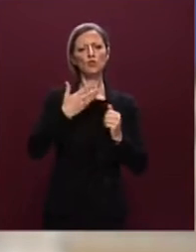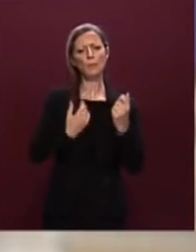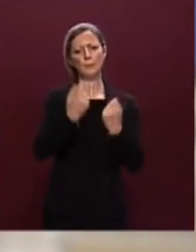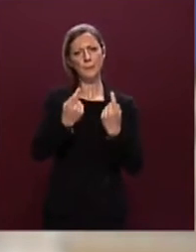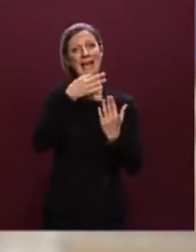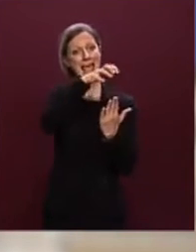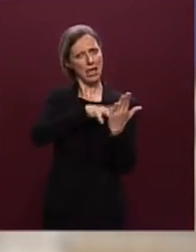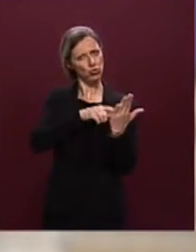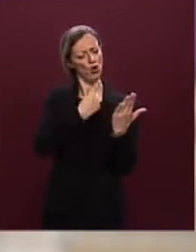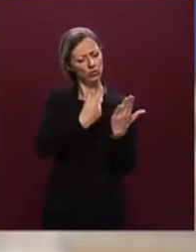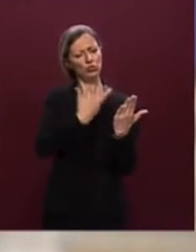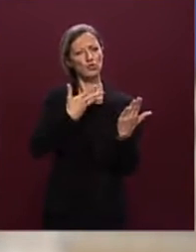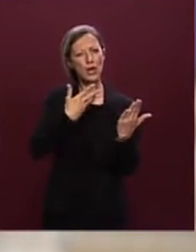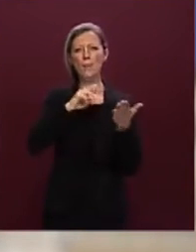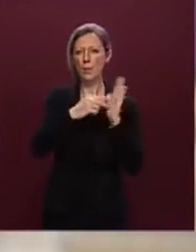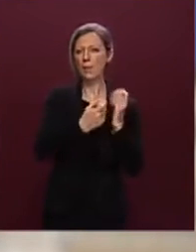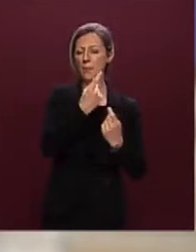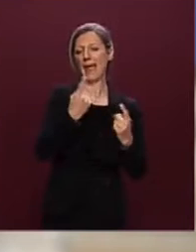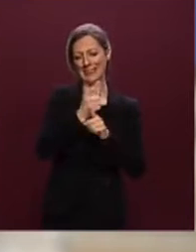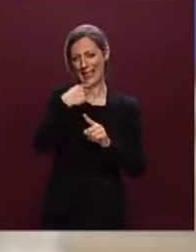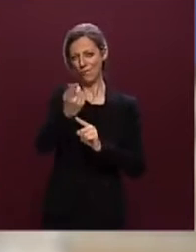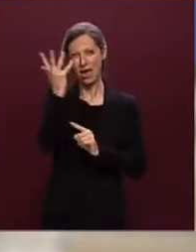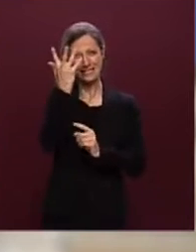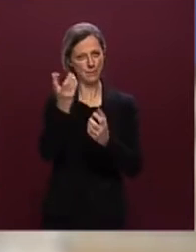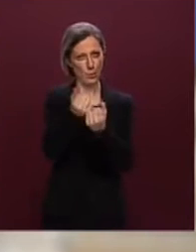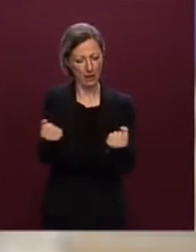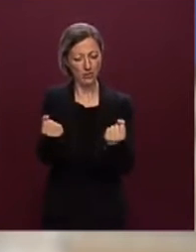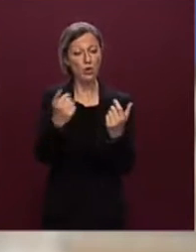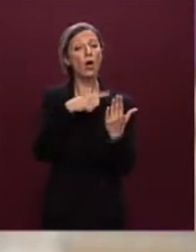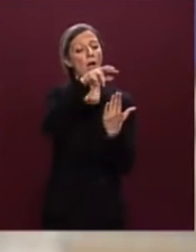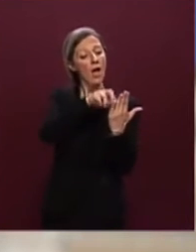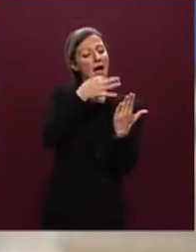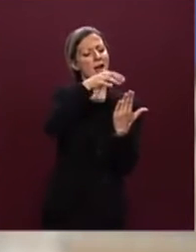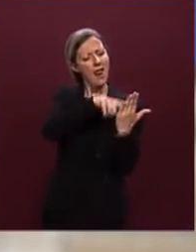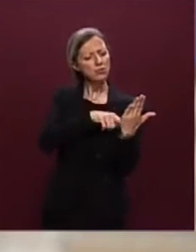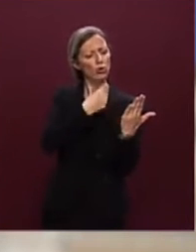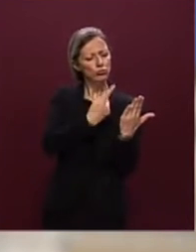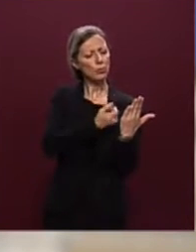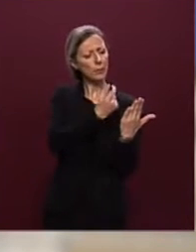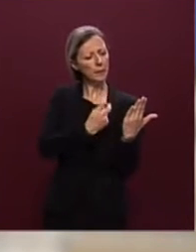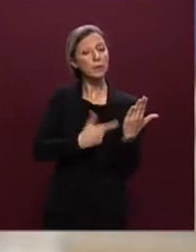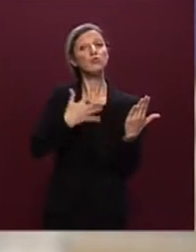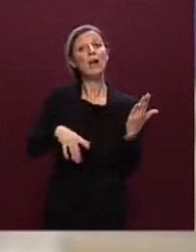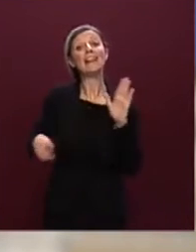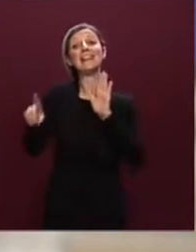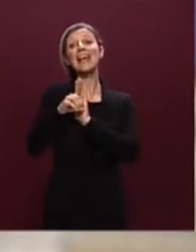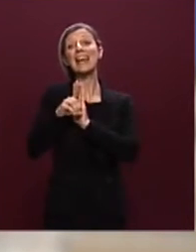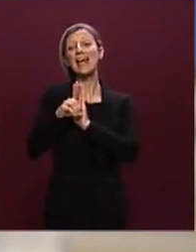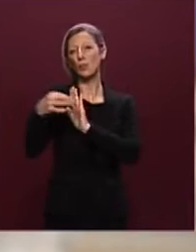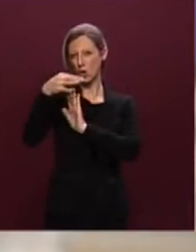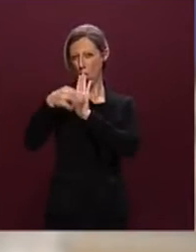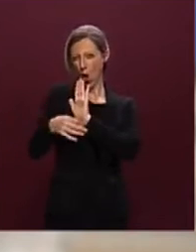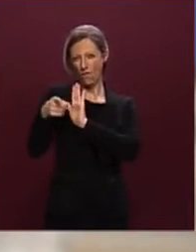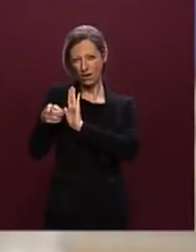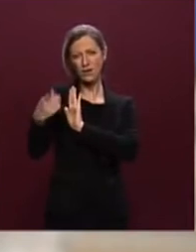questa relazione sono, e farò degli esempi specifici, anche state recepite nel decreto sulla governance, che è uno